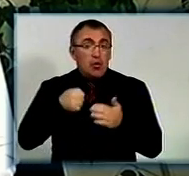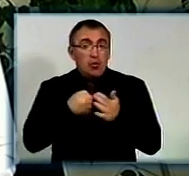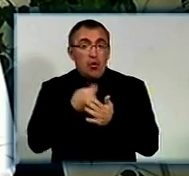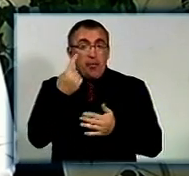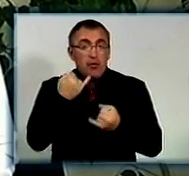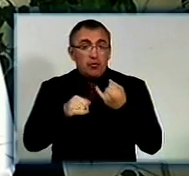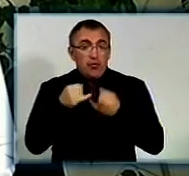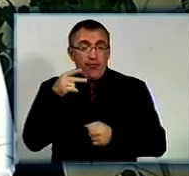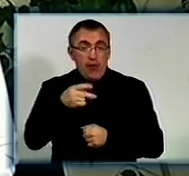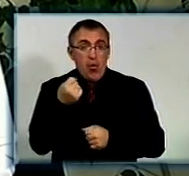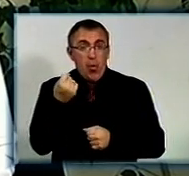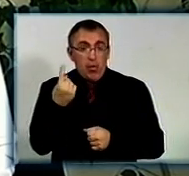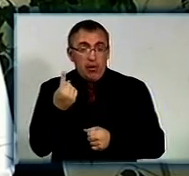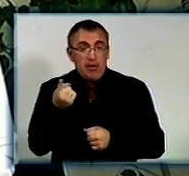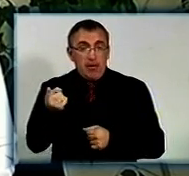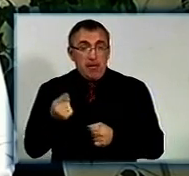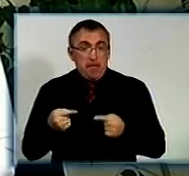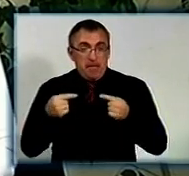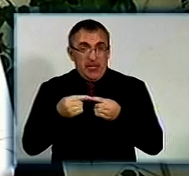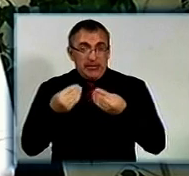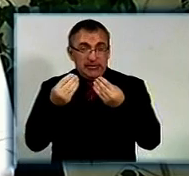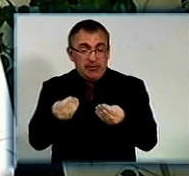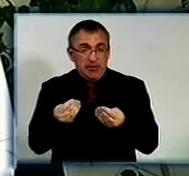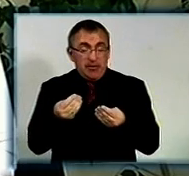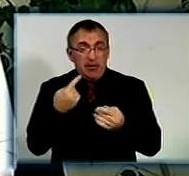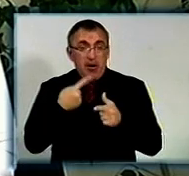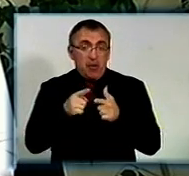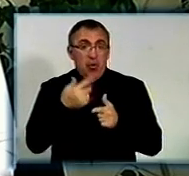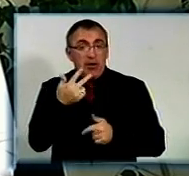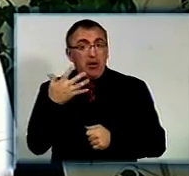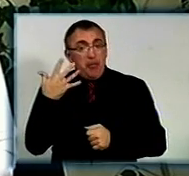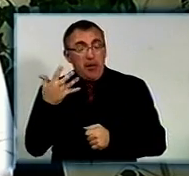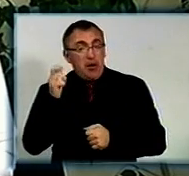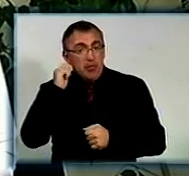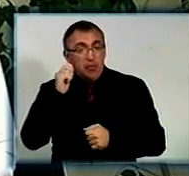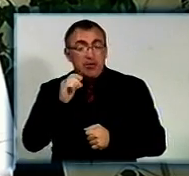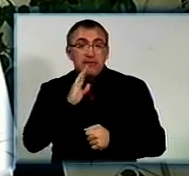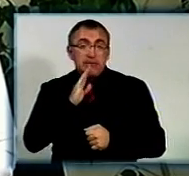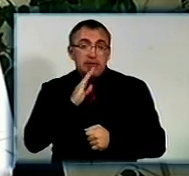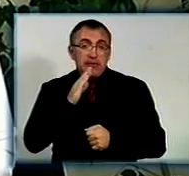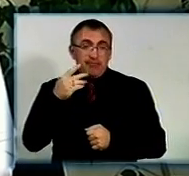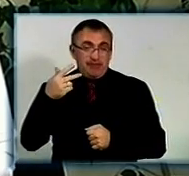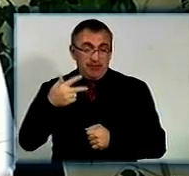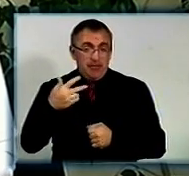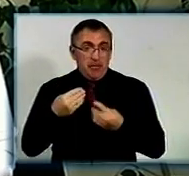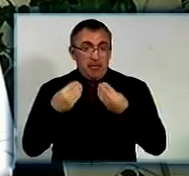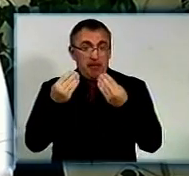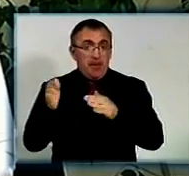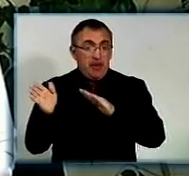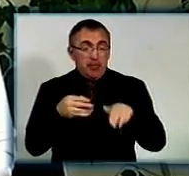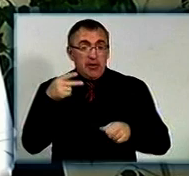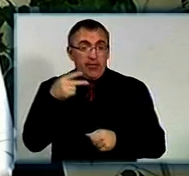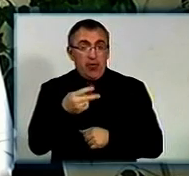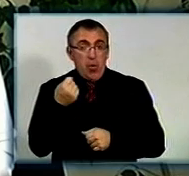жовтня 2011 року ті, що призначалися, або 35 років чоловіки 30 років, жінки ті, які призначалися після